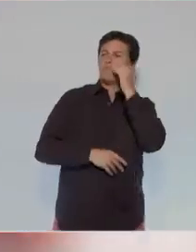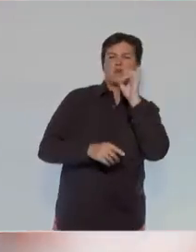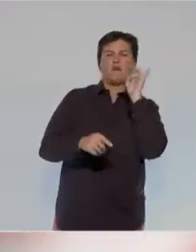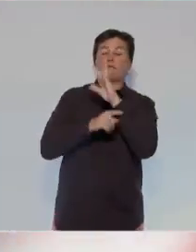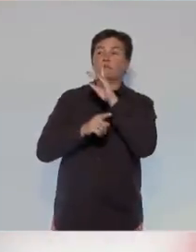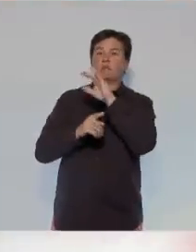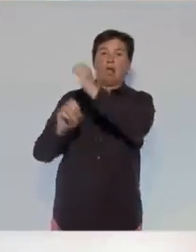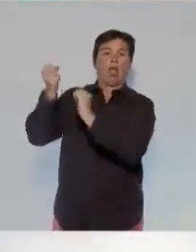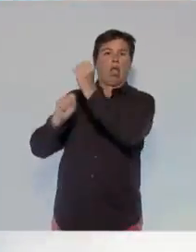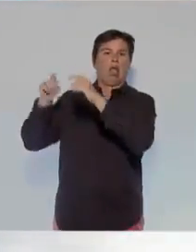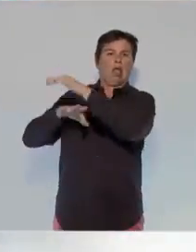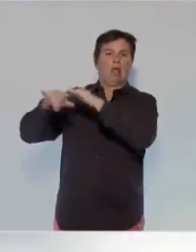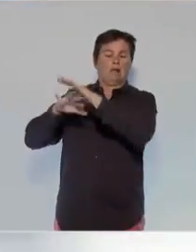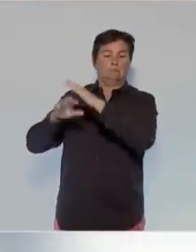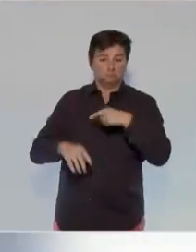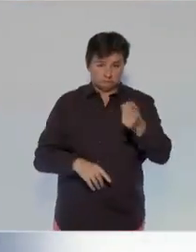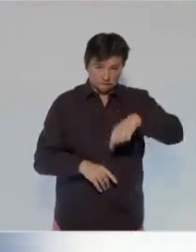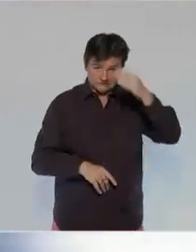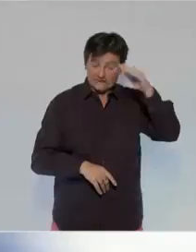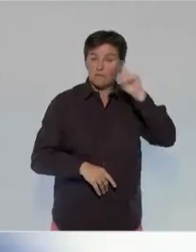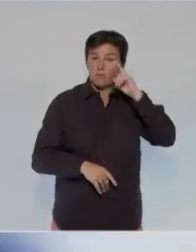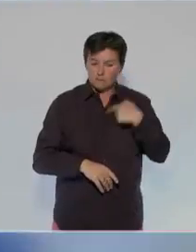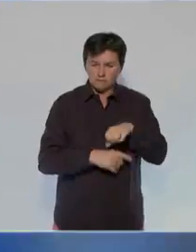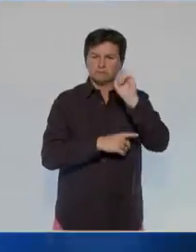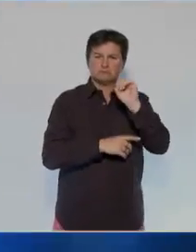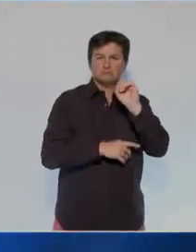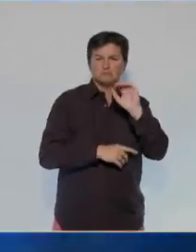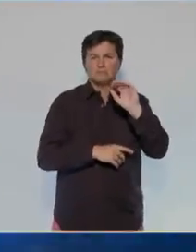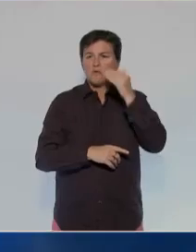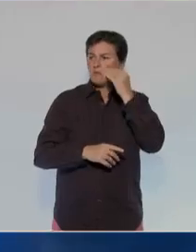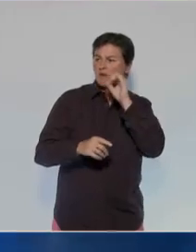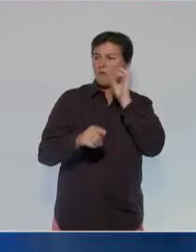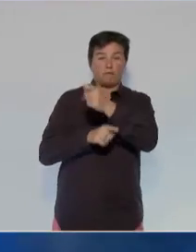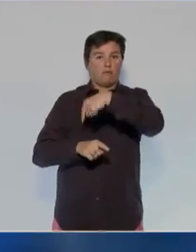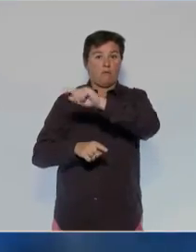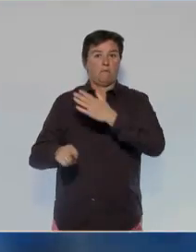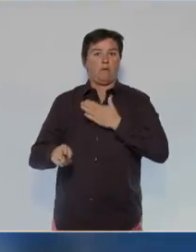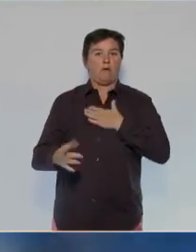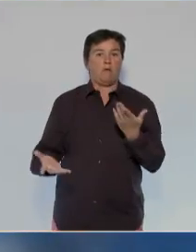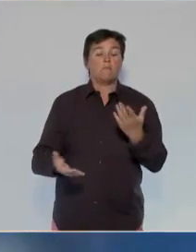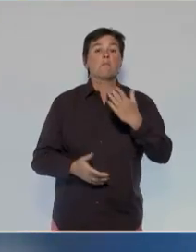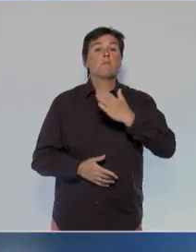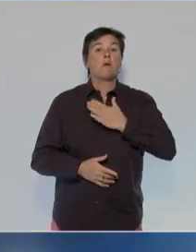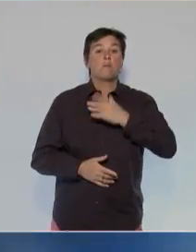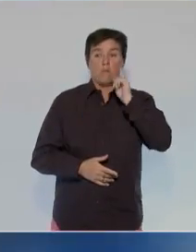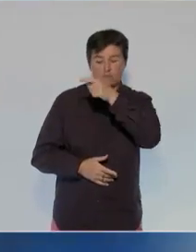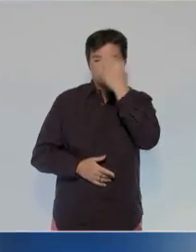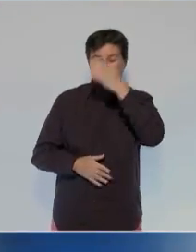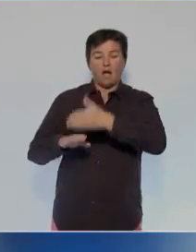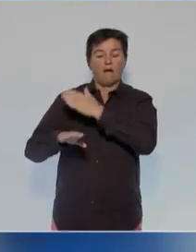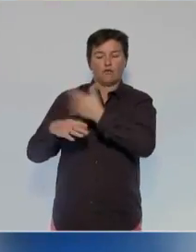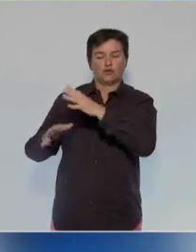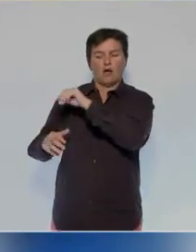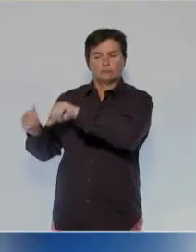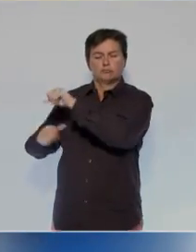d'obéir, ils s'agitent. On le sait, parce que quand on relève la tête et qu'on refuse de se soumettre, ils paniquent. Ils paniquent car ils savent qu'avant eux,